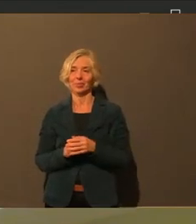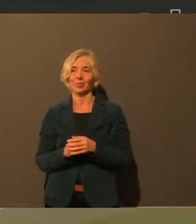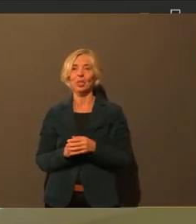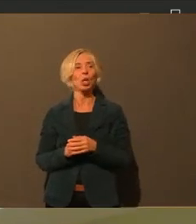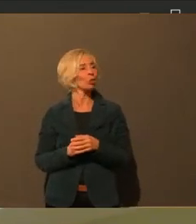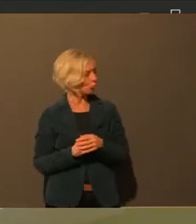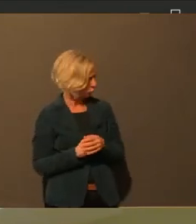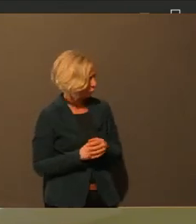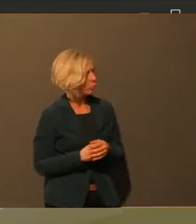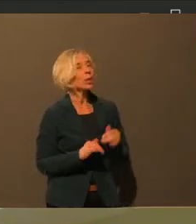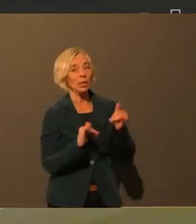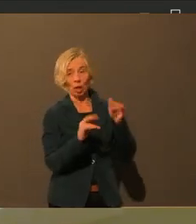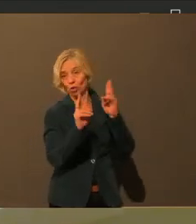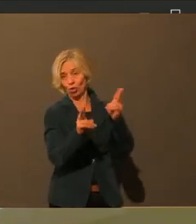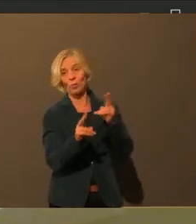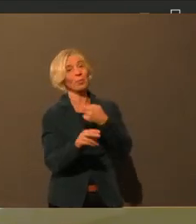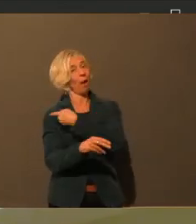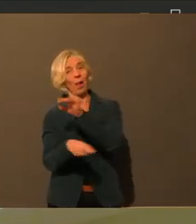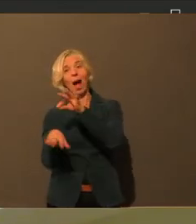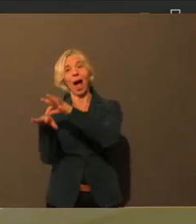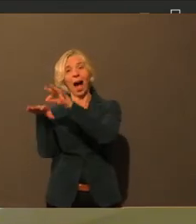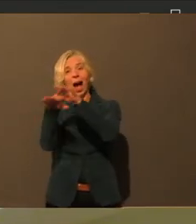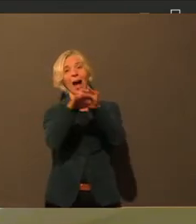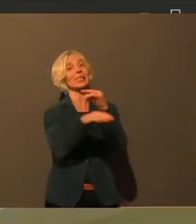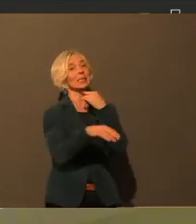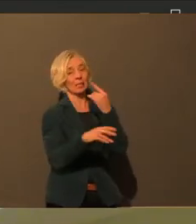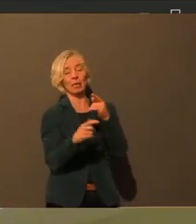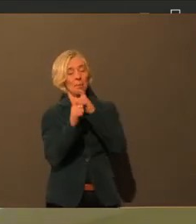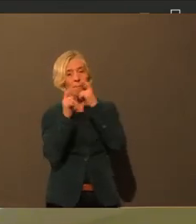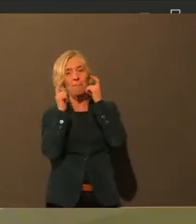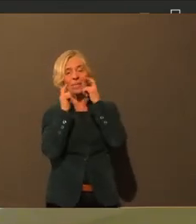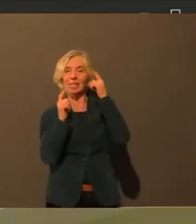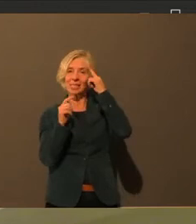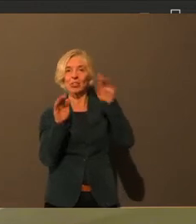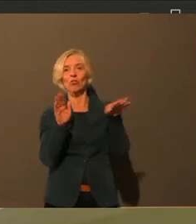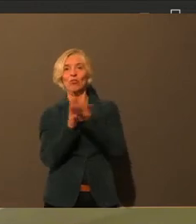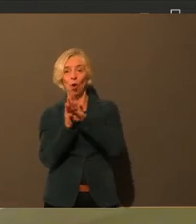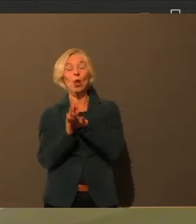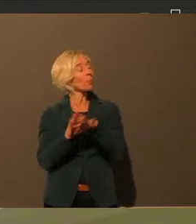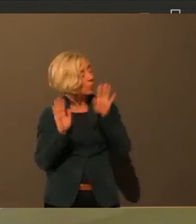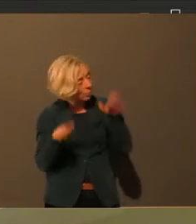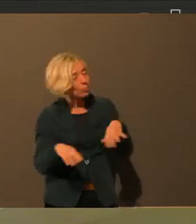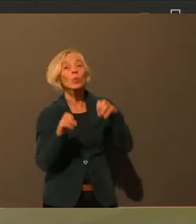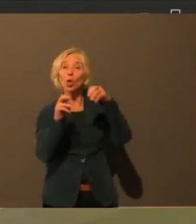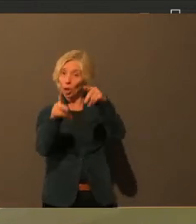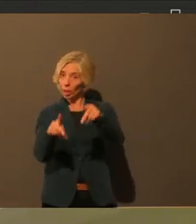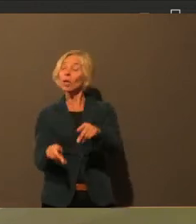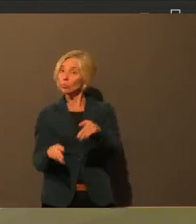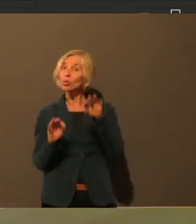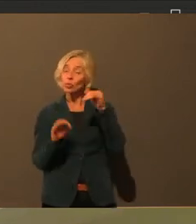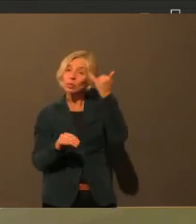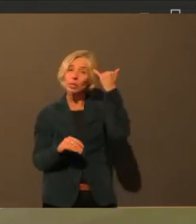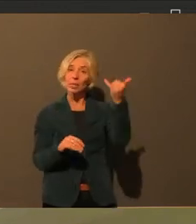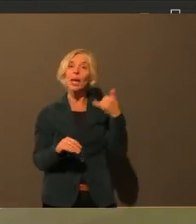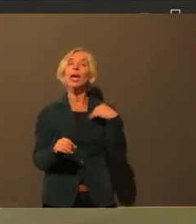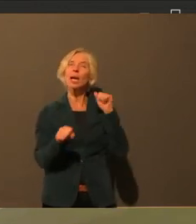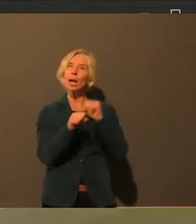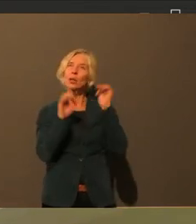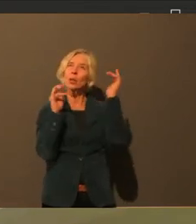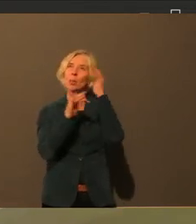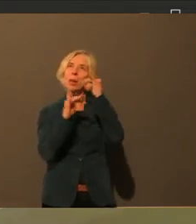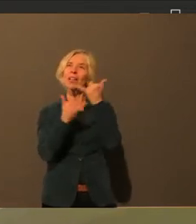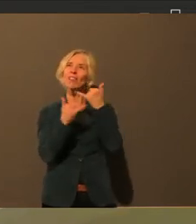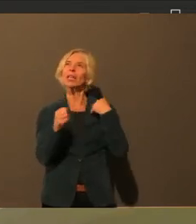Das sagen auf jeden Fall alle Ärzte, genau. Ja, okay, können wir gerne machen, dass wir da überlegen, wie wir das nochmal auch in die Kommunikation